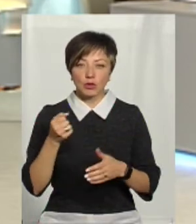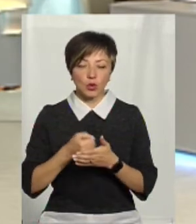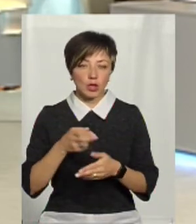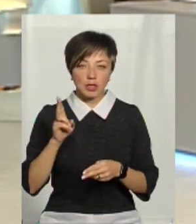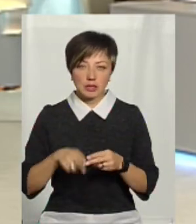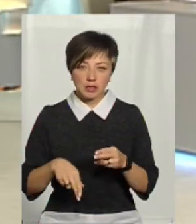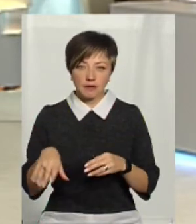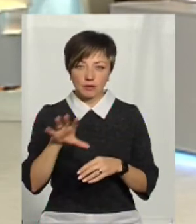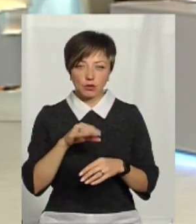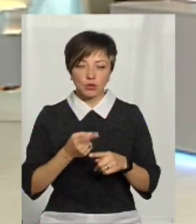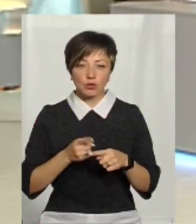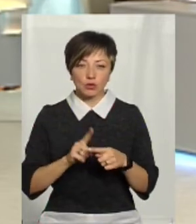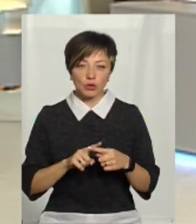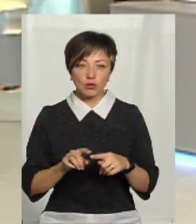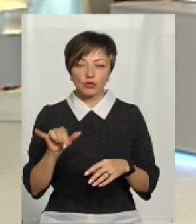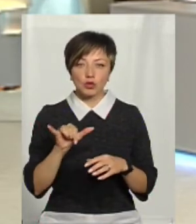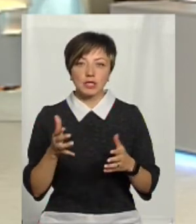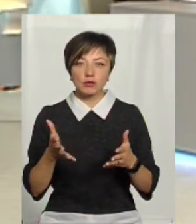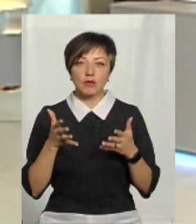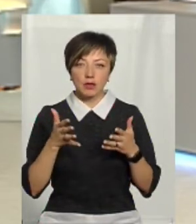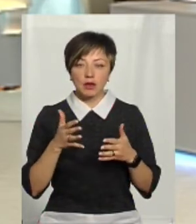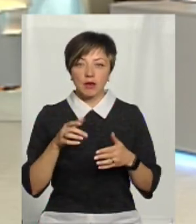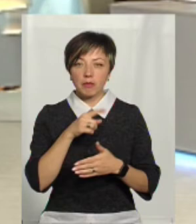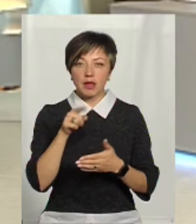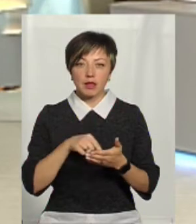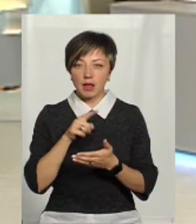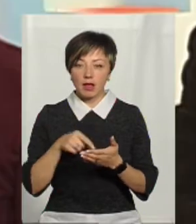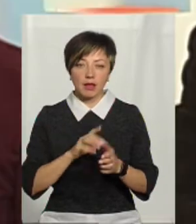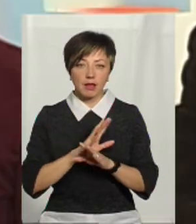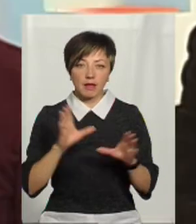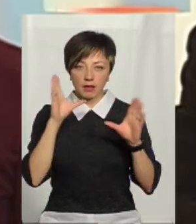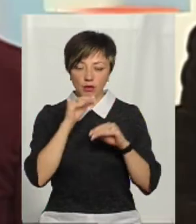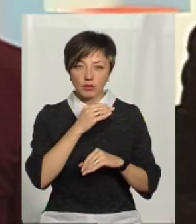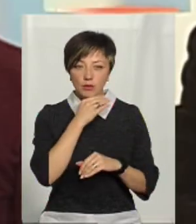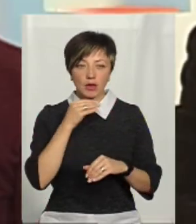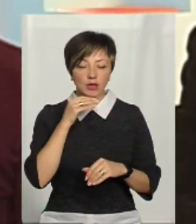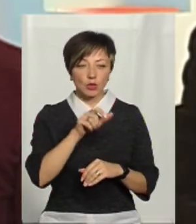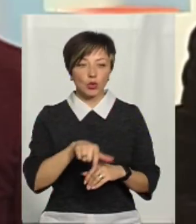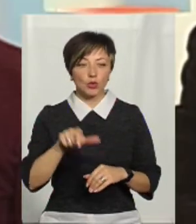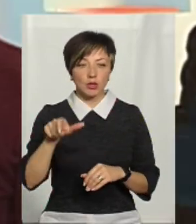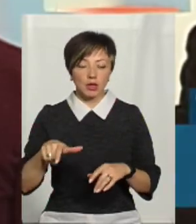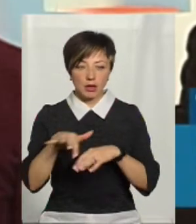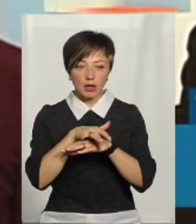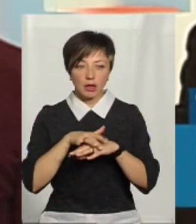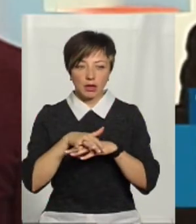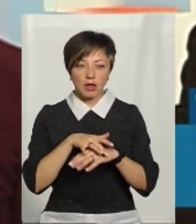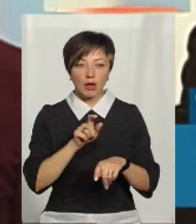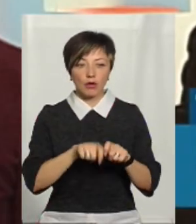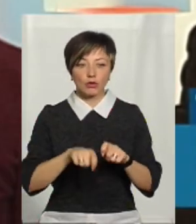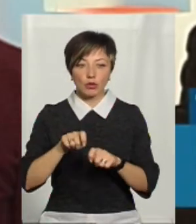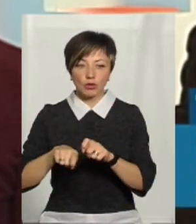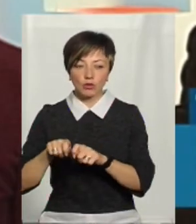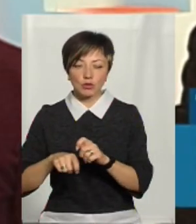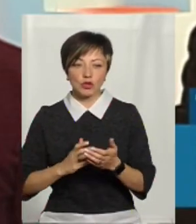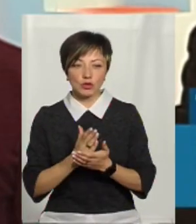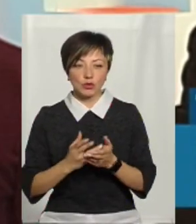кінця, після того всіх. Правда, з суботу з'ясувати багато питань не вдалося, тому що дуже багато людей і дуже багато контролюючих